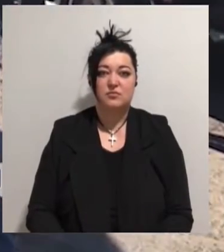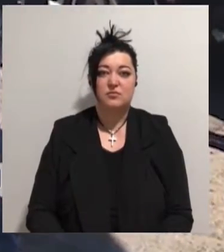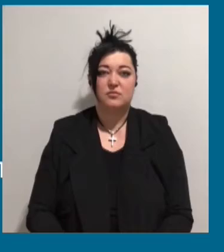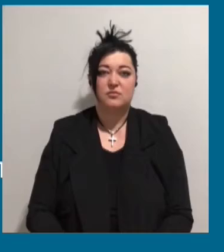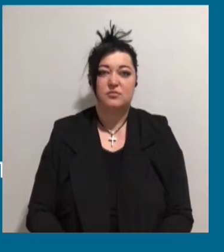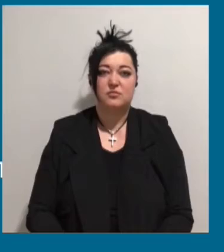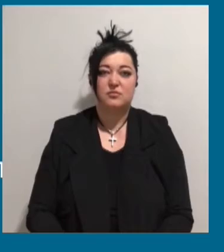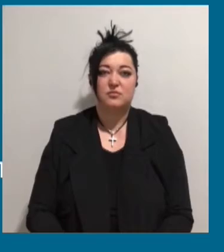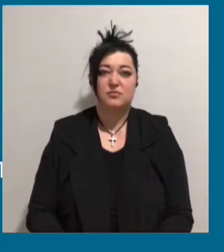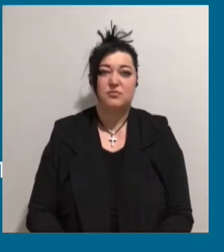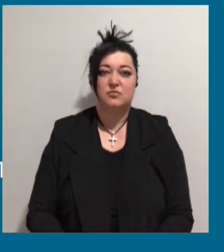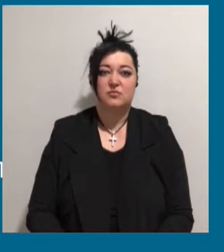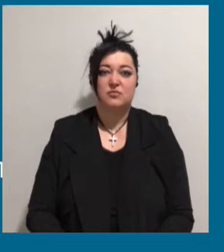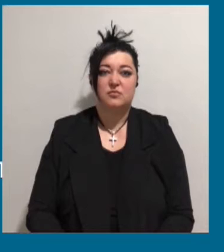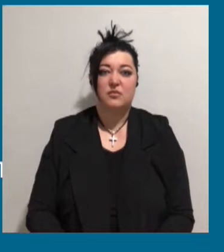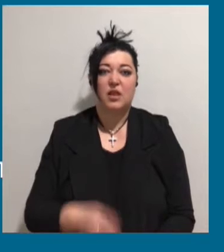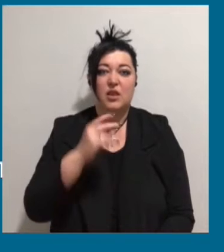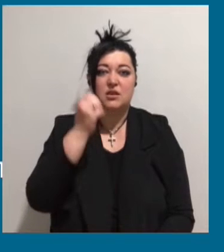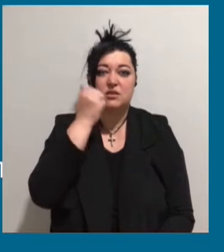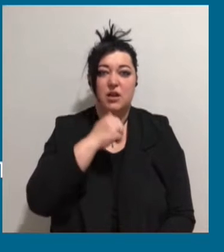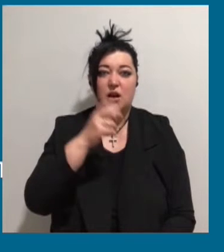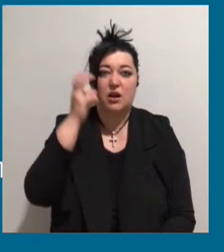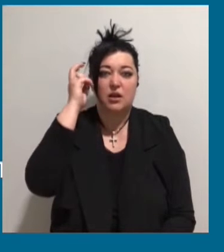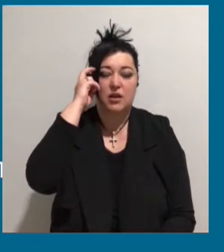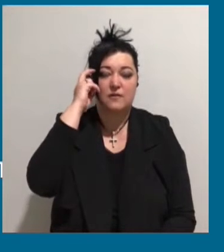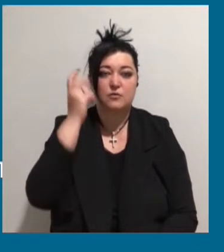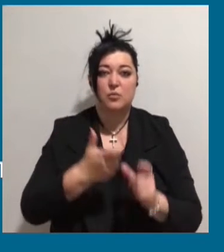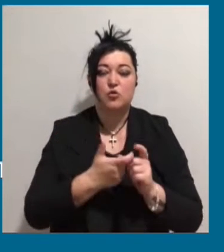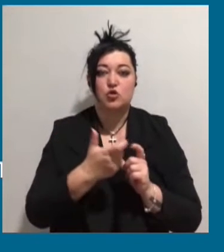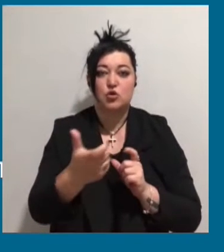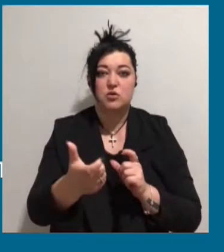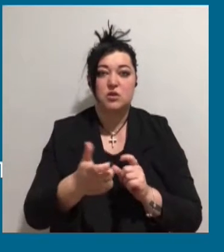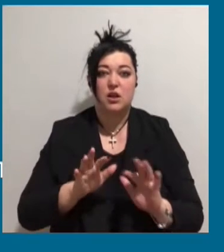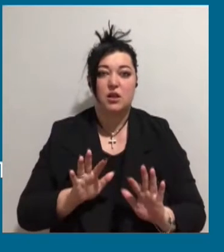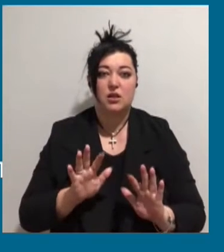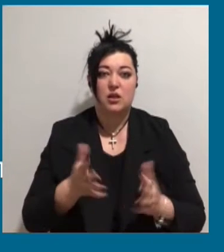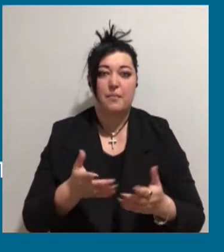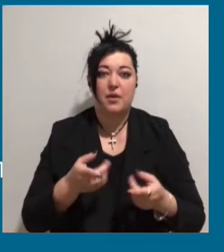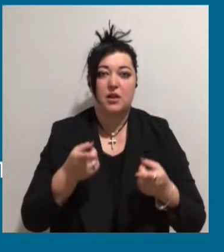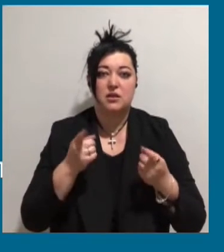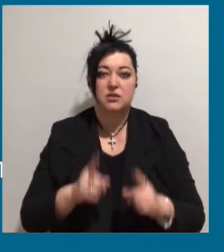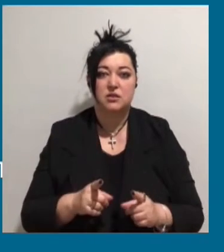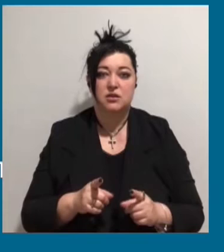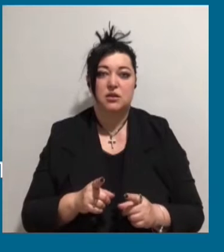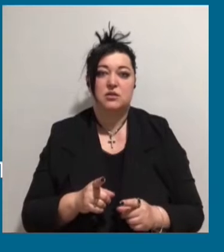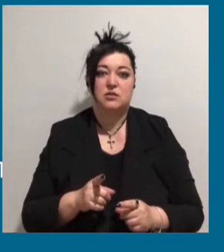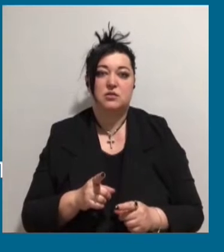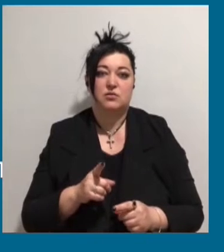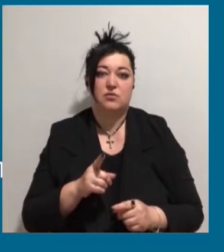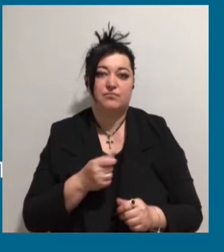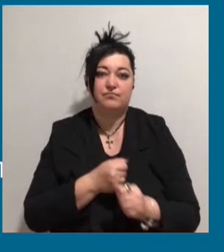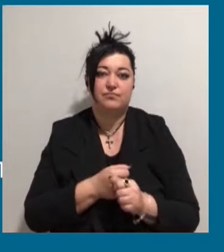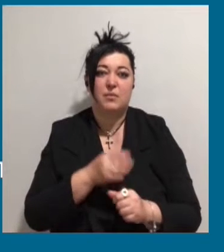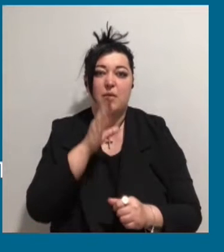На Староківському шосе потрапило зіткнення автівки «Волга» та маршрутного